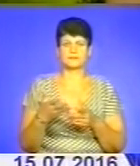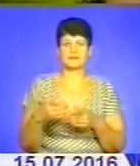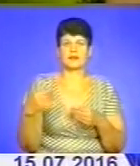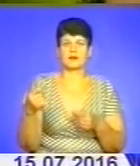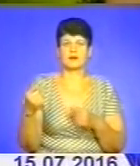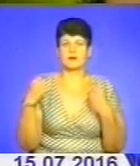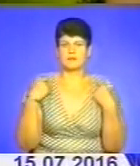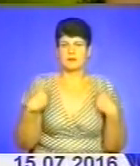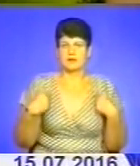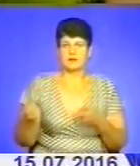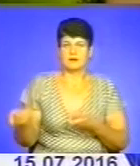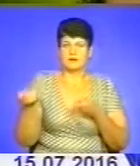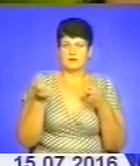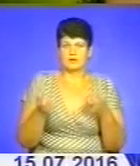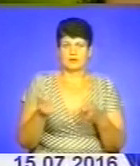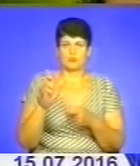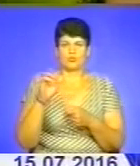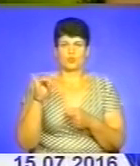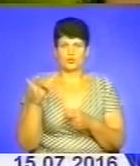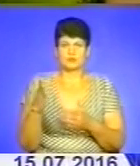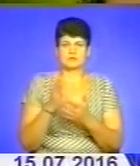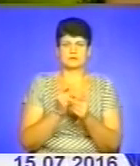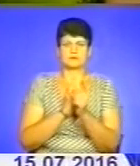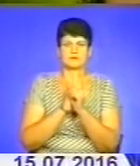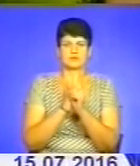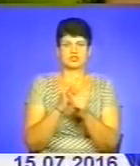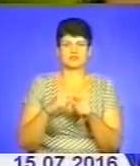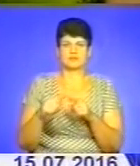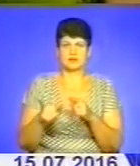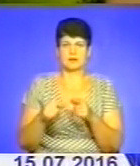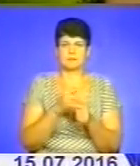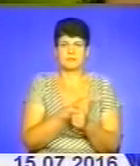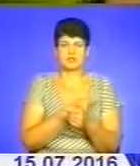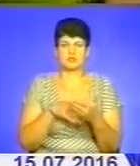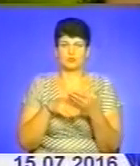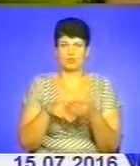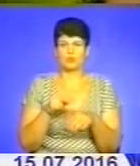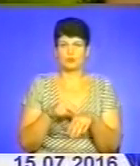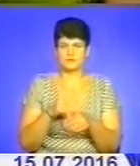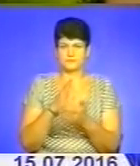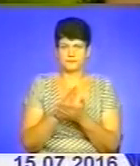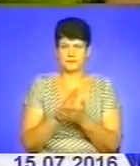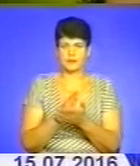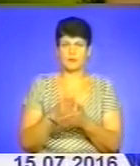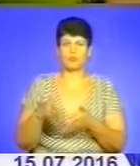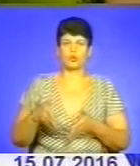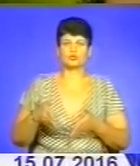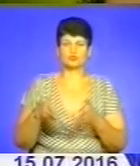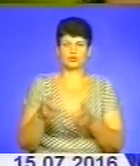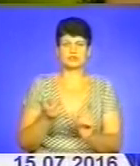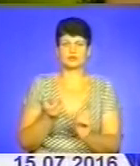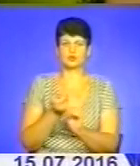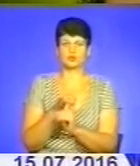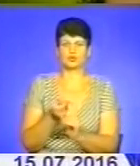бусами, колону супроводжує швидка медична допомога і поліція. По дорозі до нашої колони долучаються